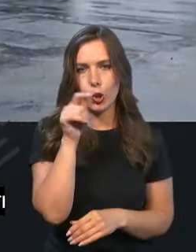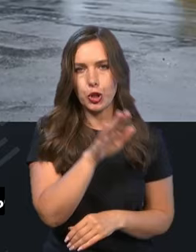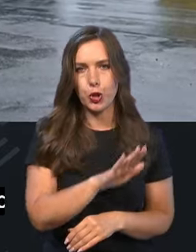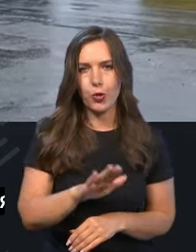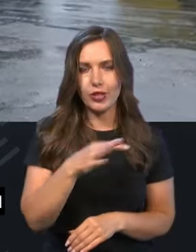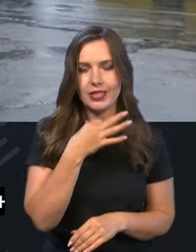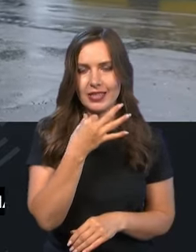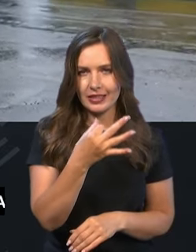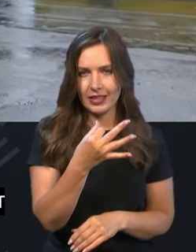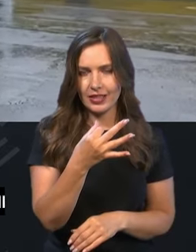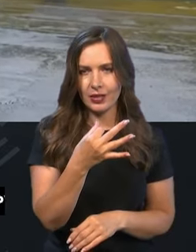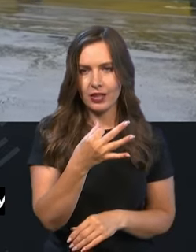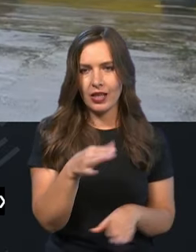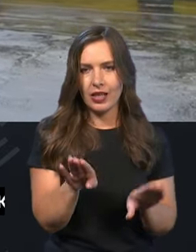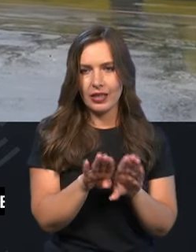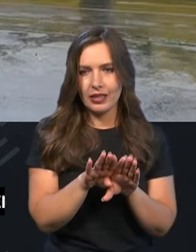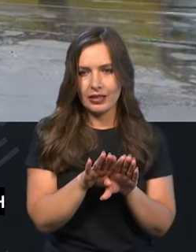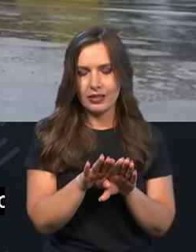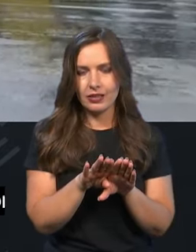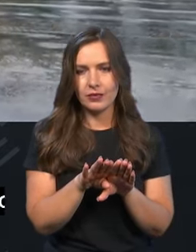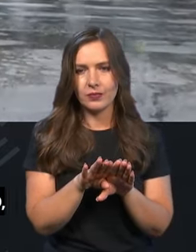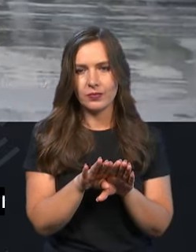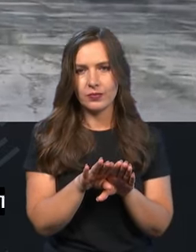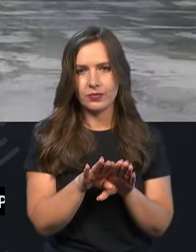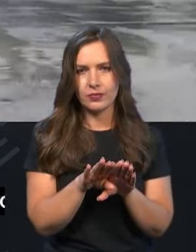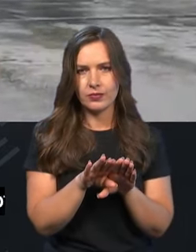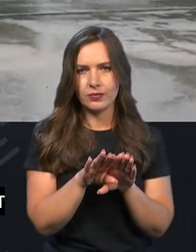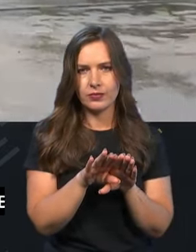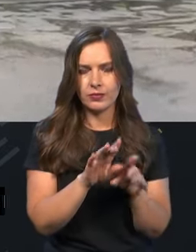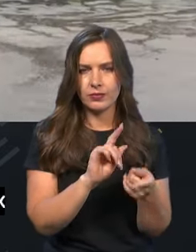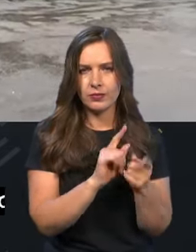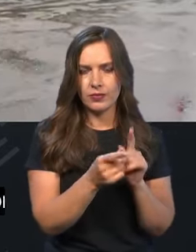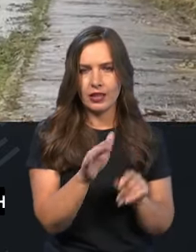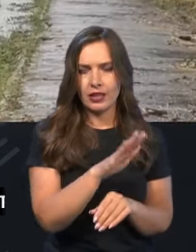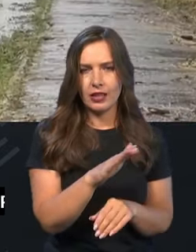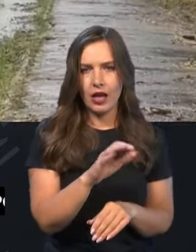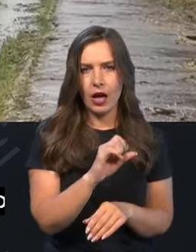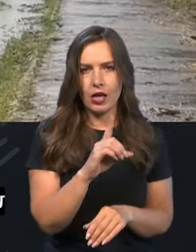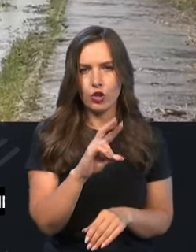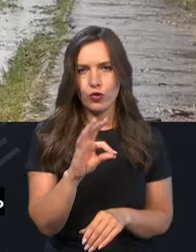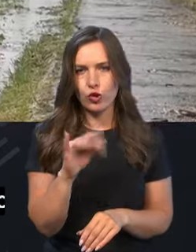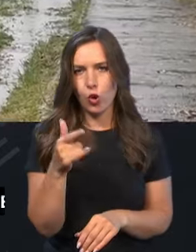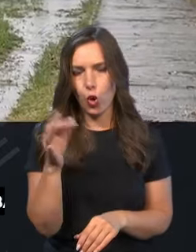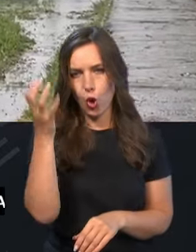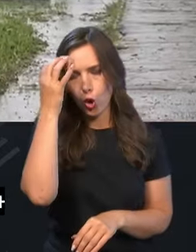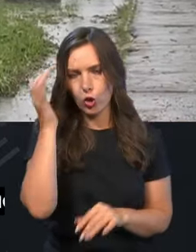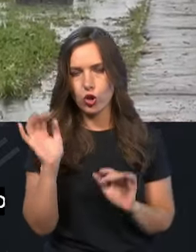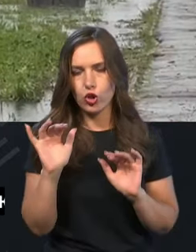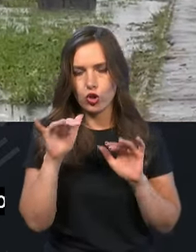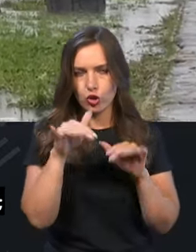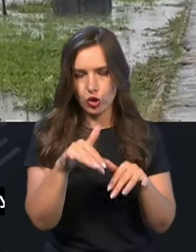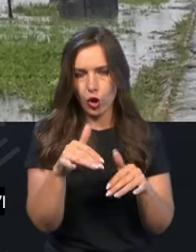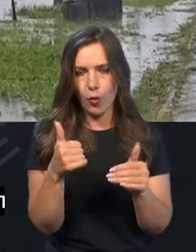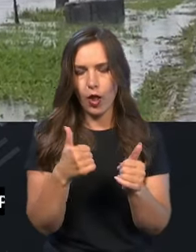скажімо так, він перебувався з території Азовського, Чорного моря до північних кордонів України.